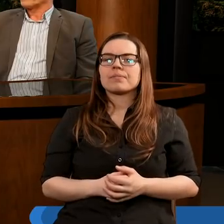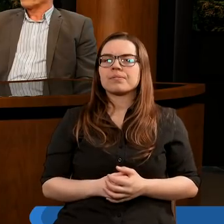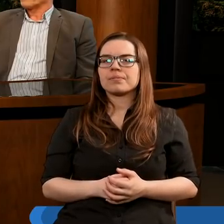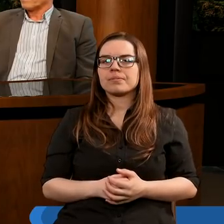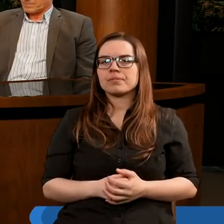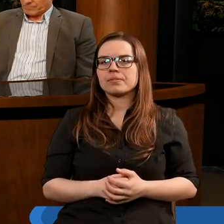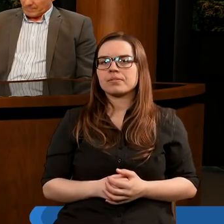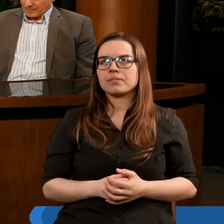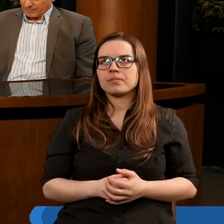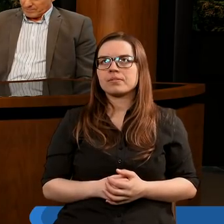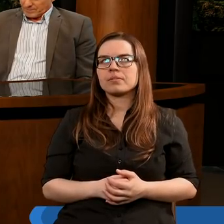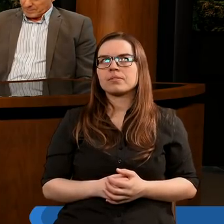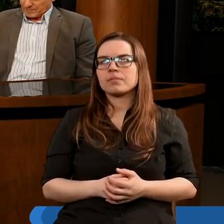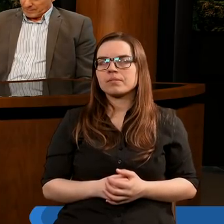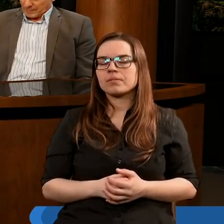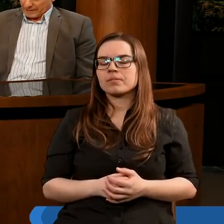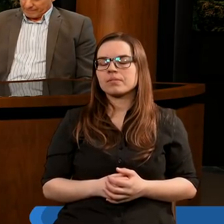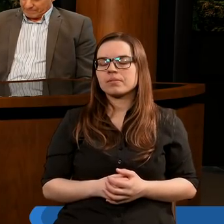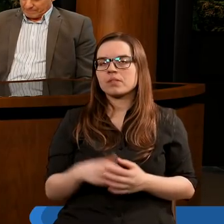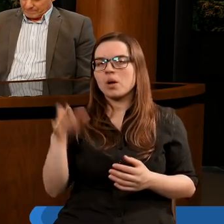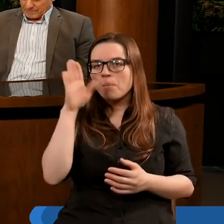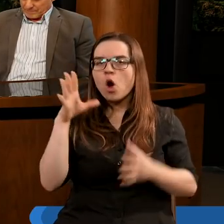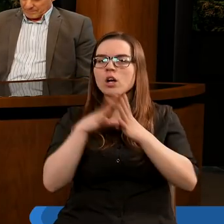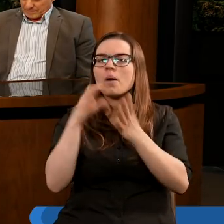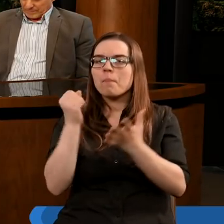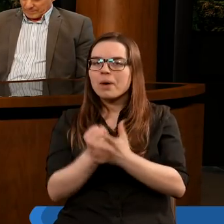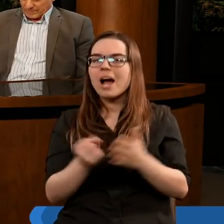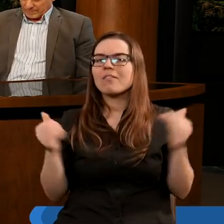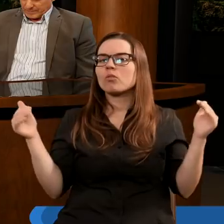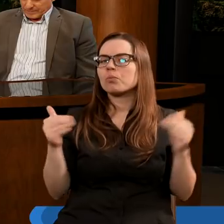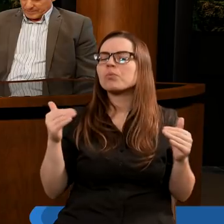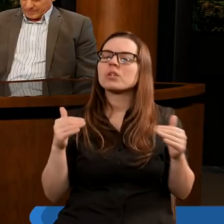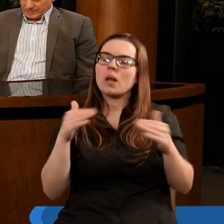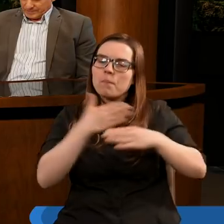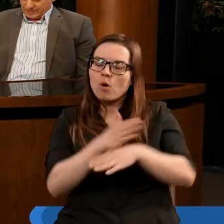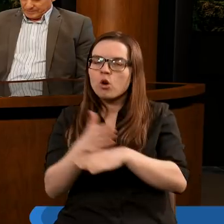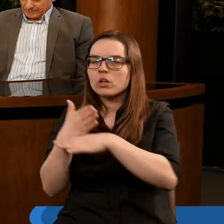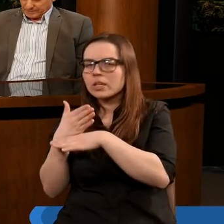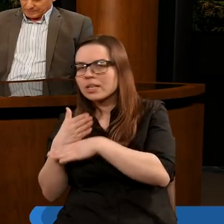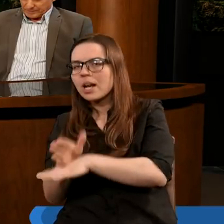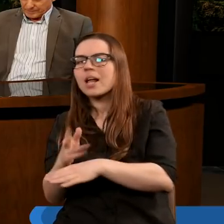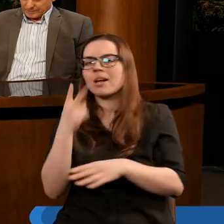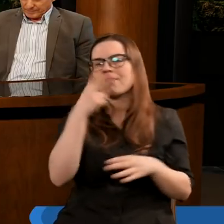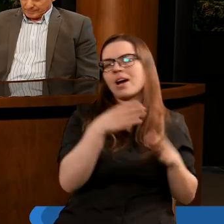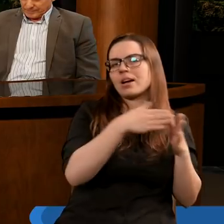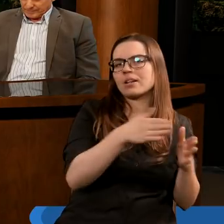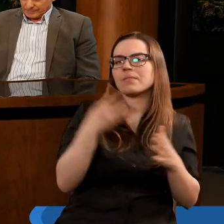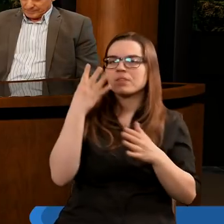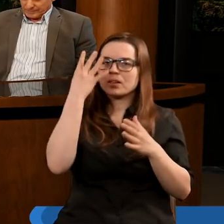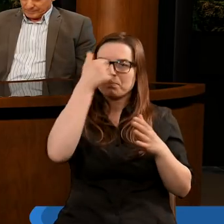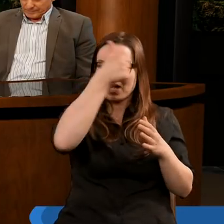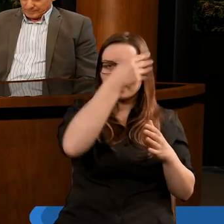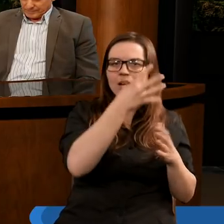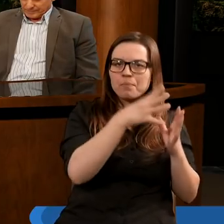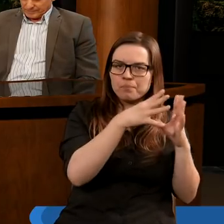Proszę bardzo. Boże Prawo można tak podzielić na dwa kierunki. Pierwsze